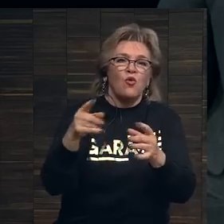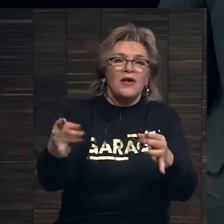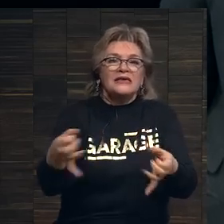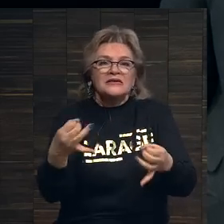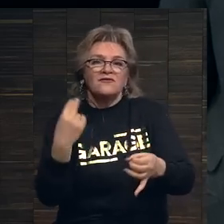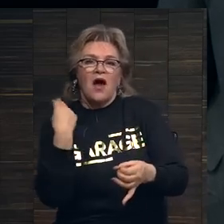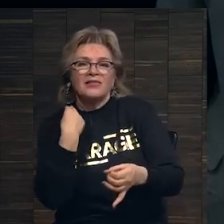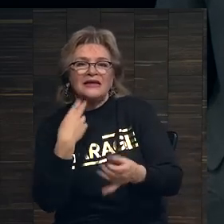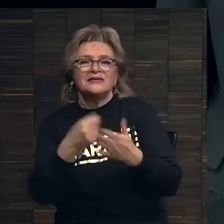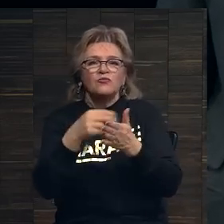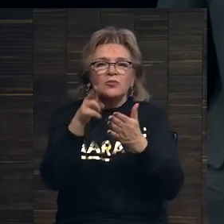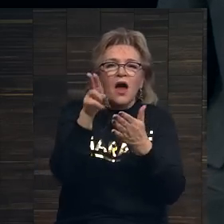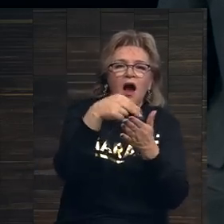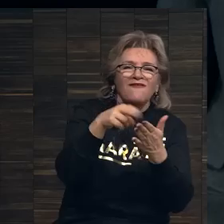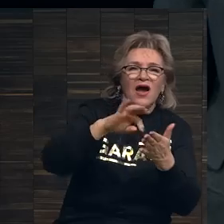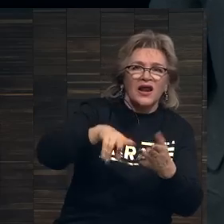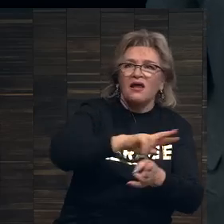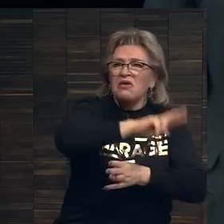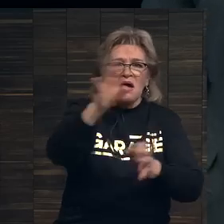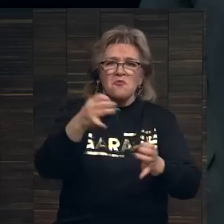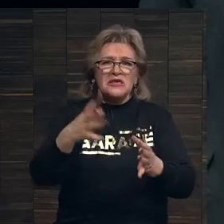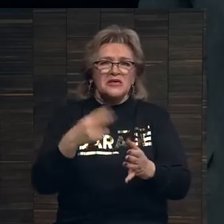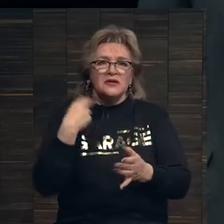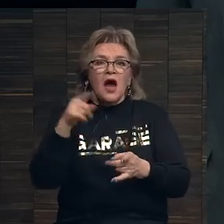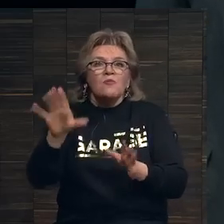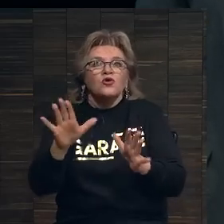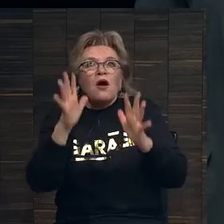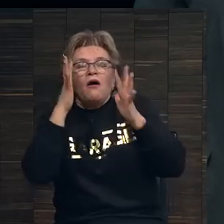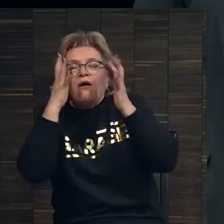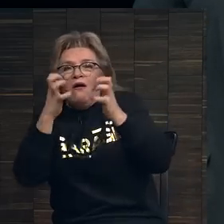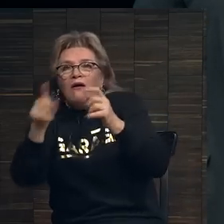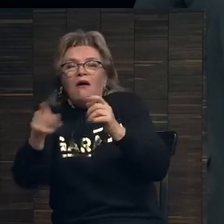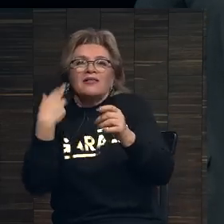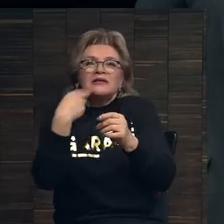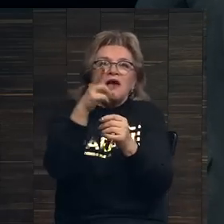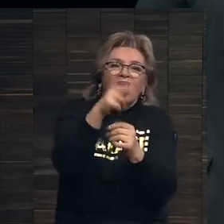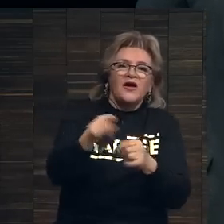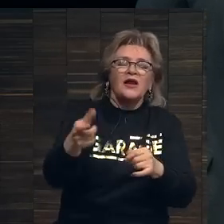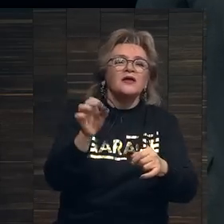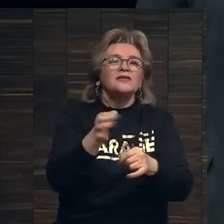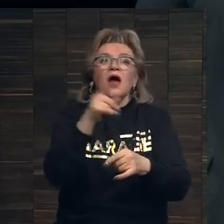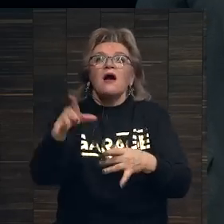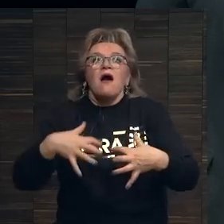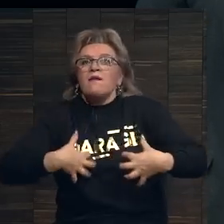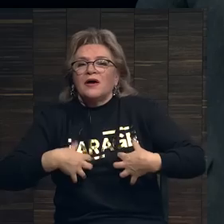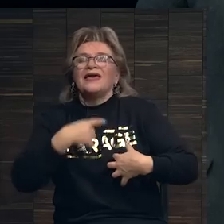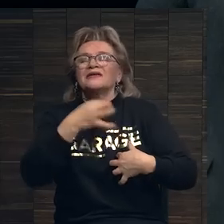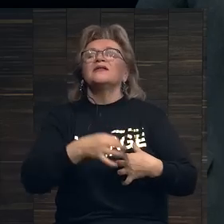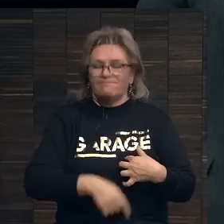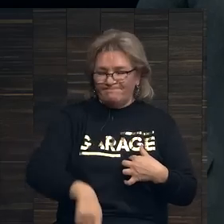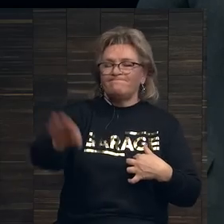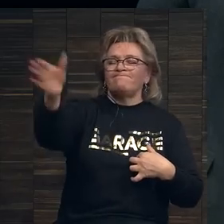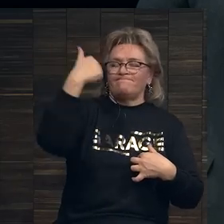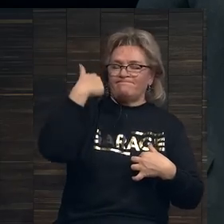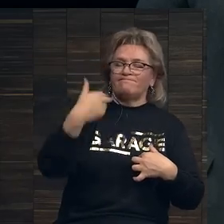интересовали английские акварели, а английская акварель никому не интересна, только ему одному. Но ему так понравилась его страсть, что я сказал ему, да,